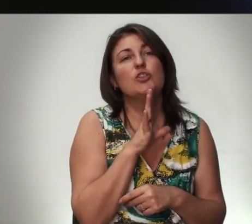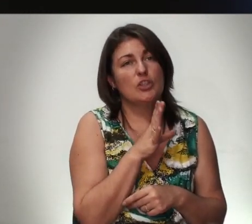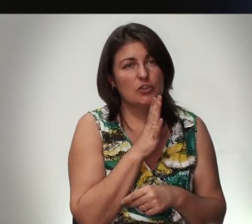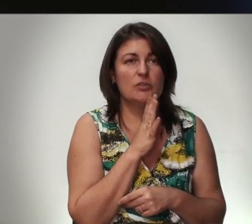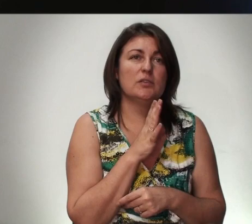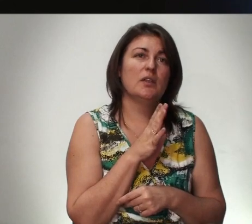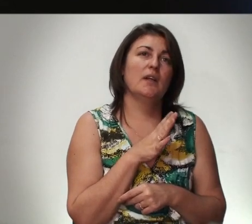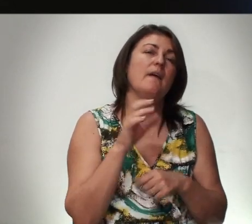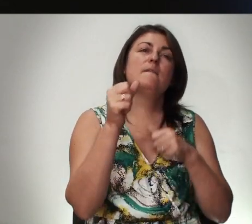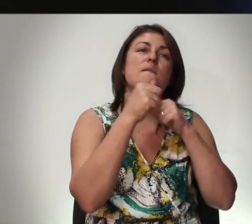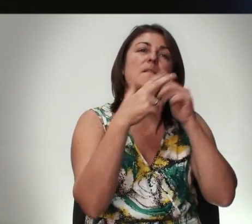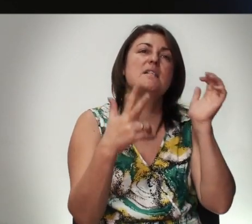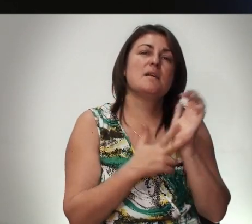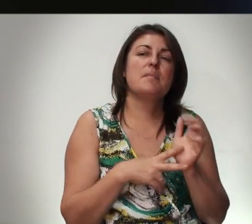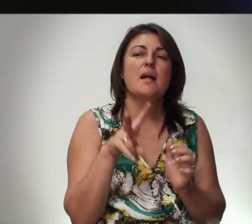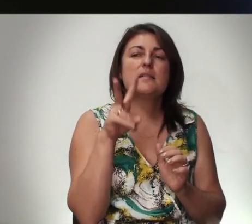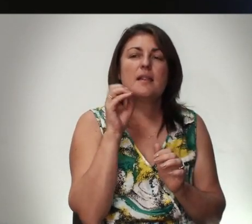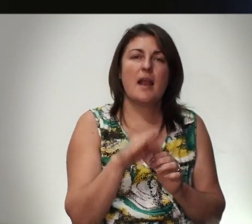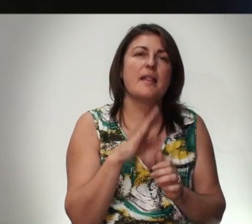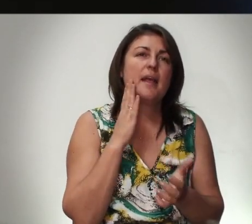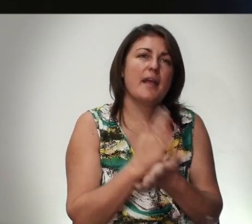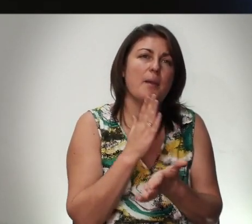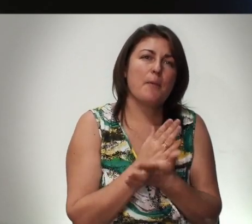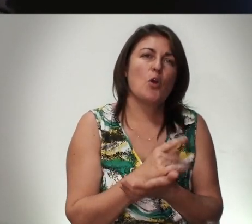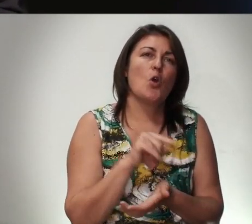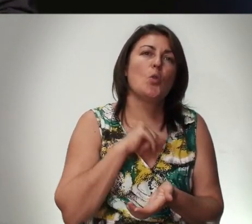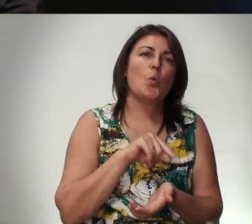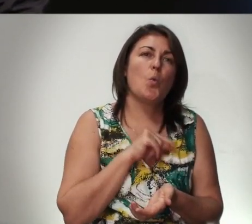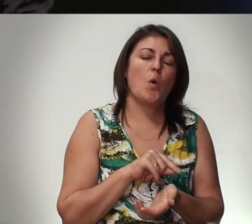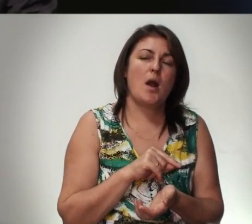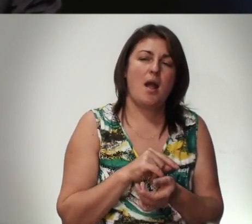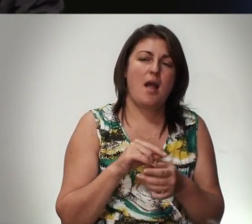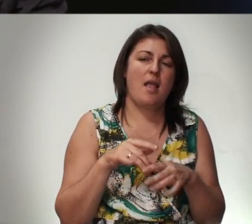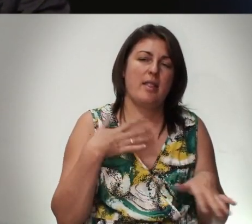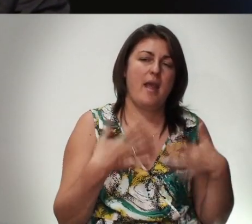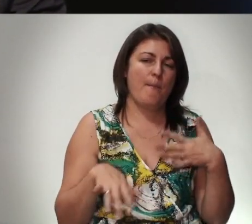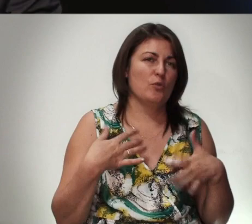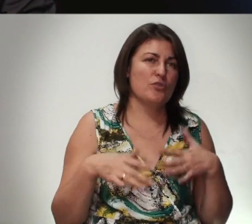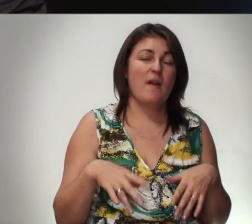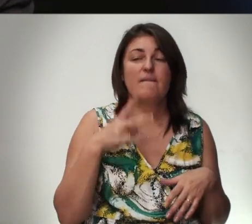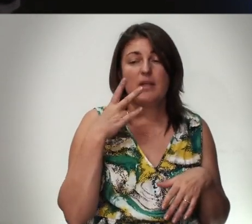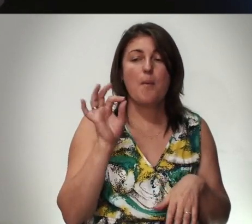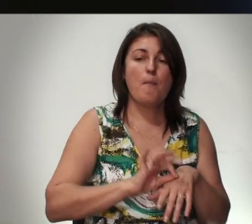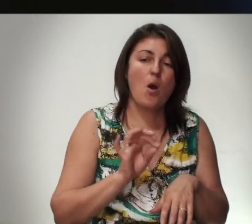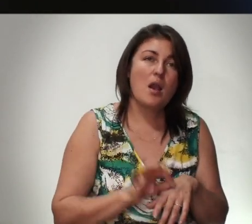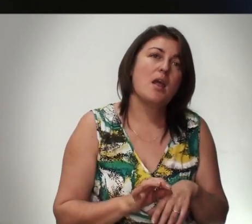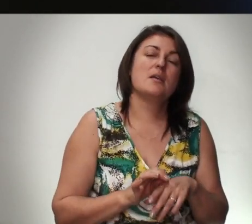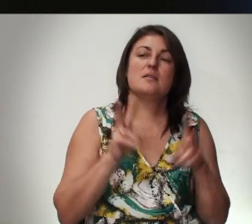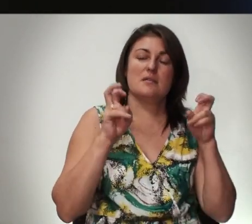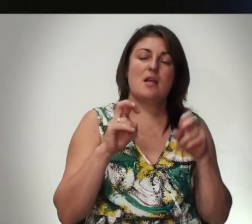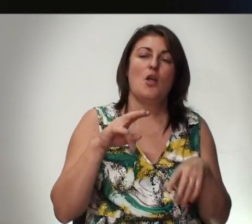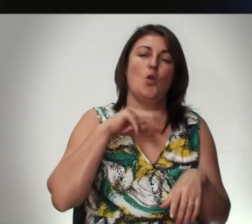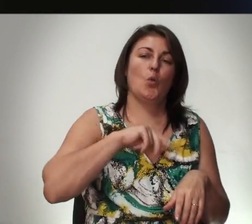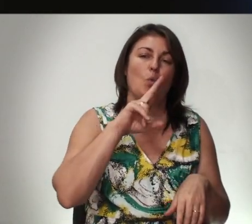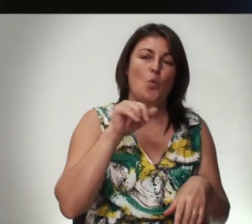18 Лет И Имеющая Духа Немощи Видите Болезнь Господь Называет Дух